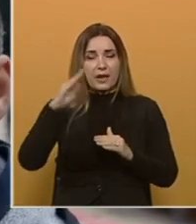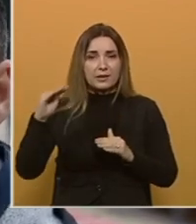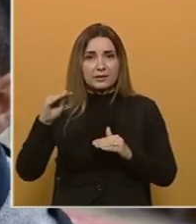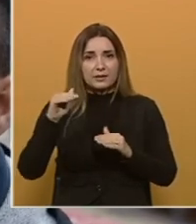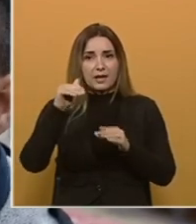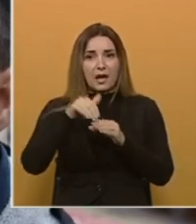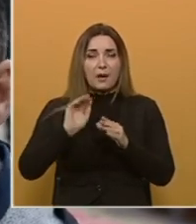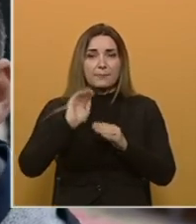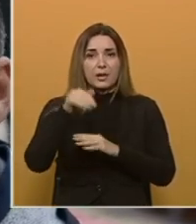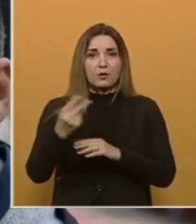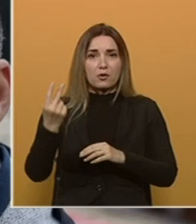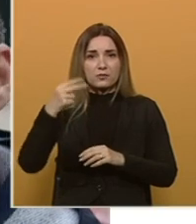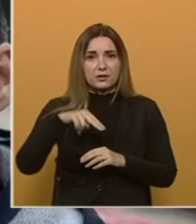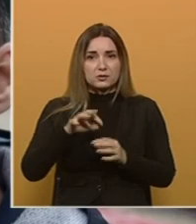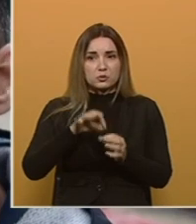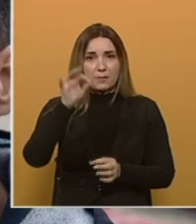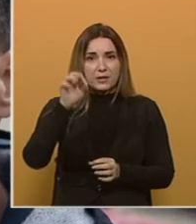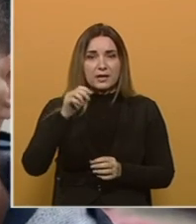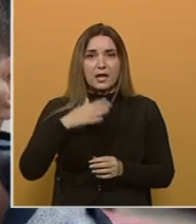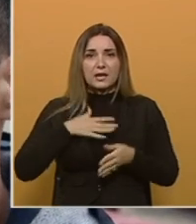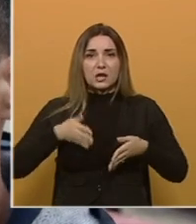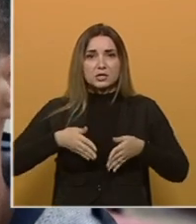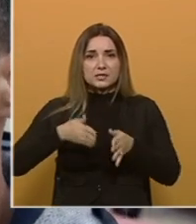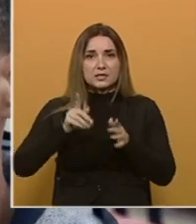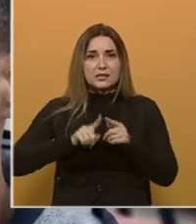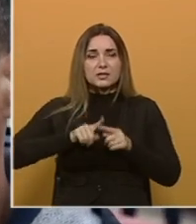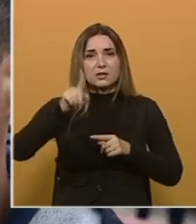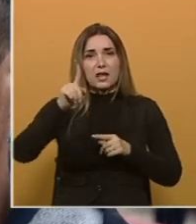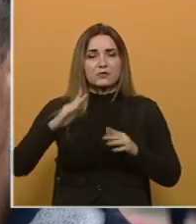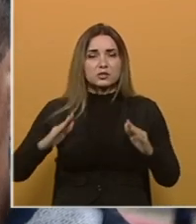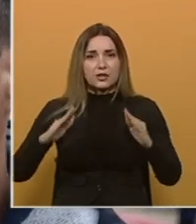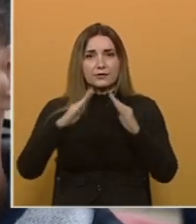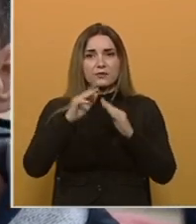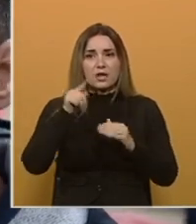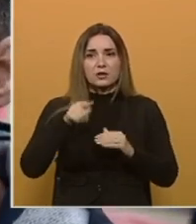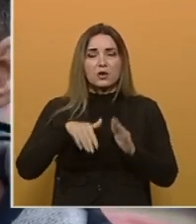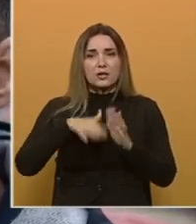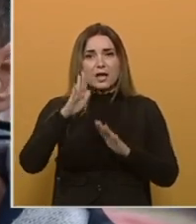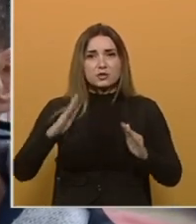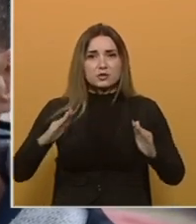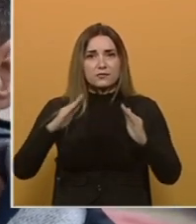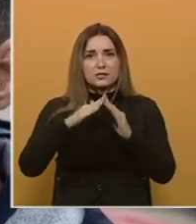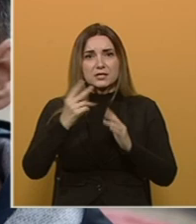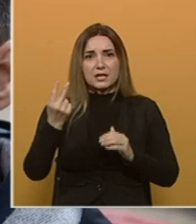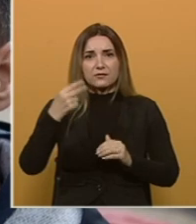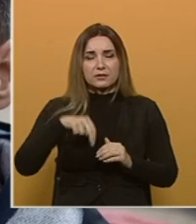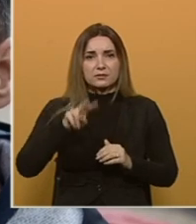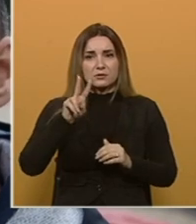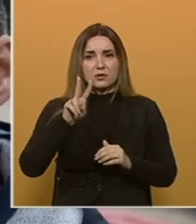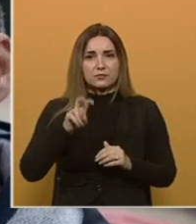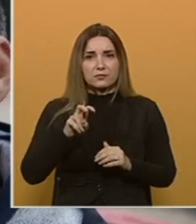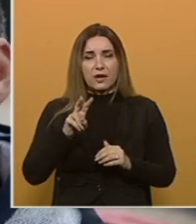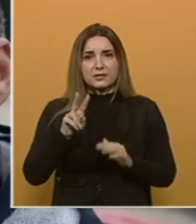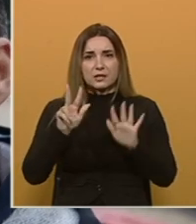planina od preko 2000 metara. Naše staze idu na najviše vrhove Čvrsnice, to je najviši vrh počno sa 2228